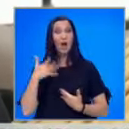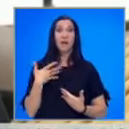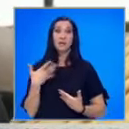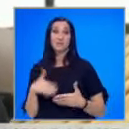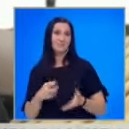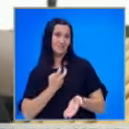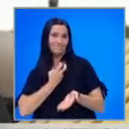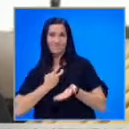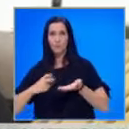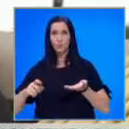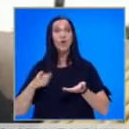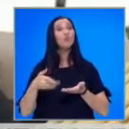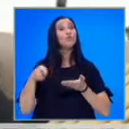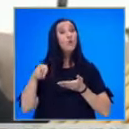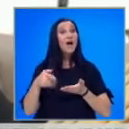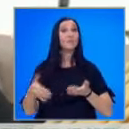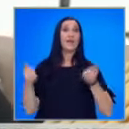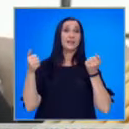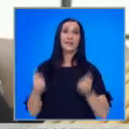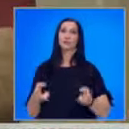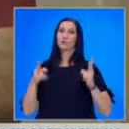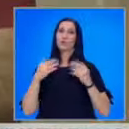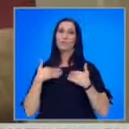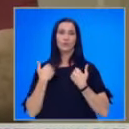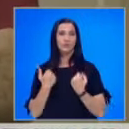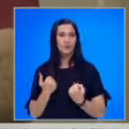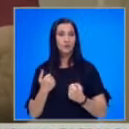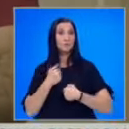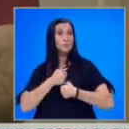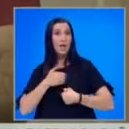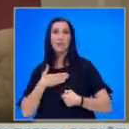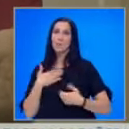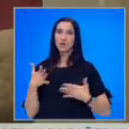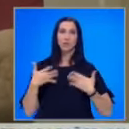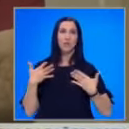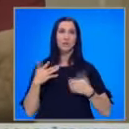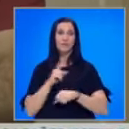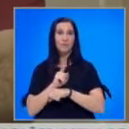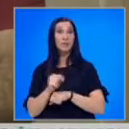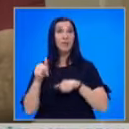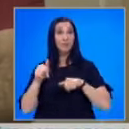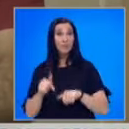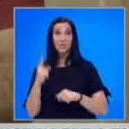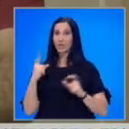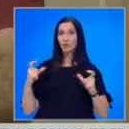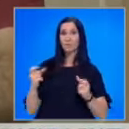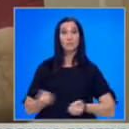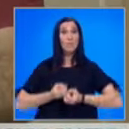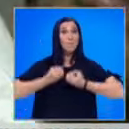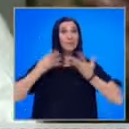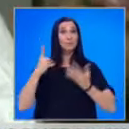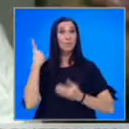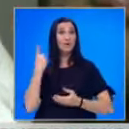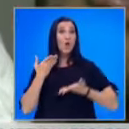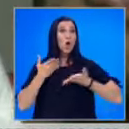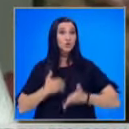да я напусна. Това е най-тежкото решение в живота ми. В трагедиите има и щастливи моменти. Днес едно семейство празнува първият